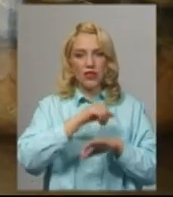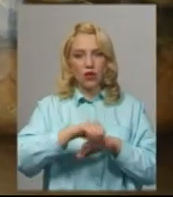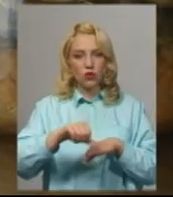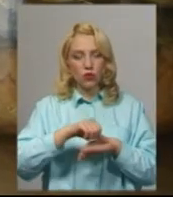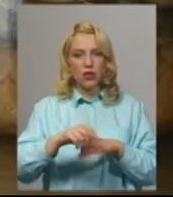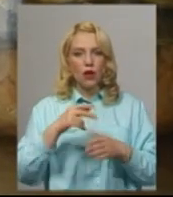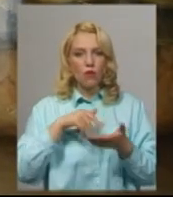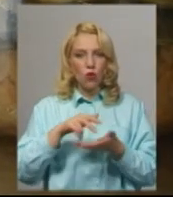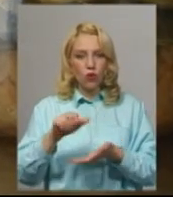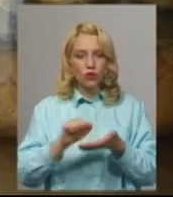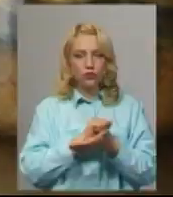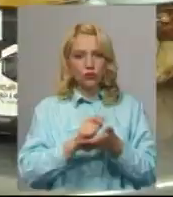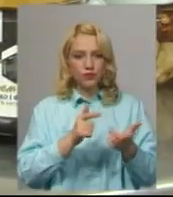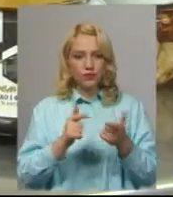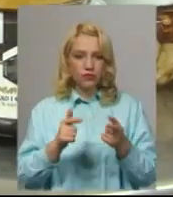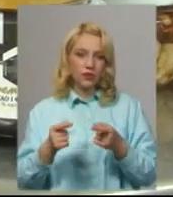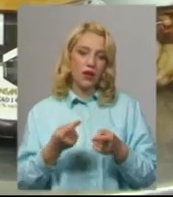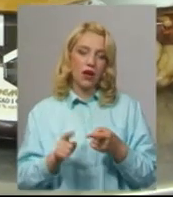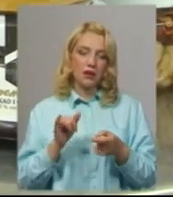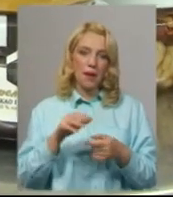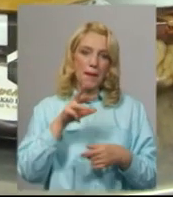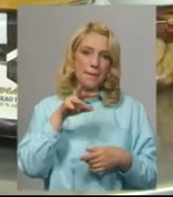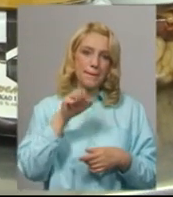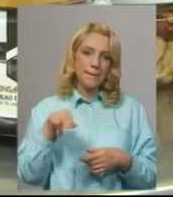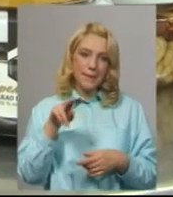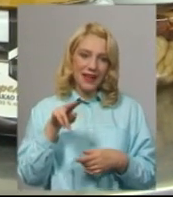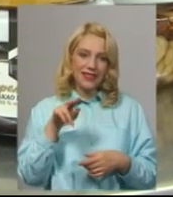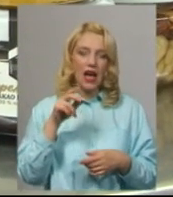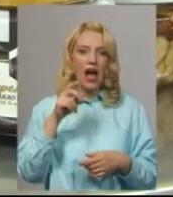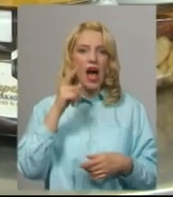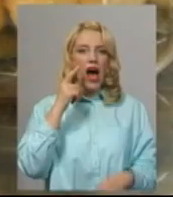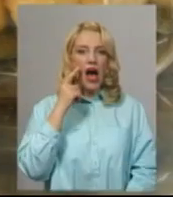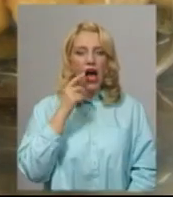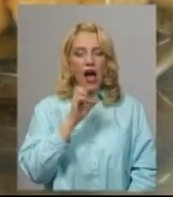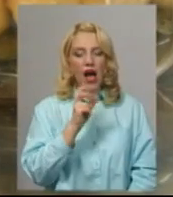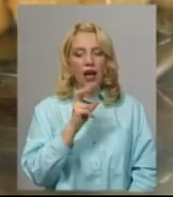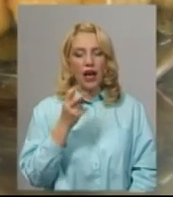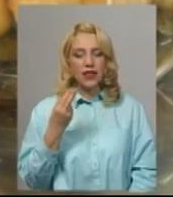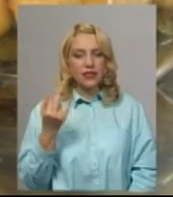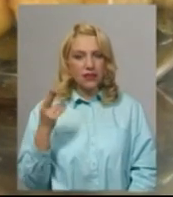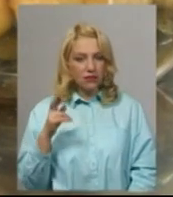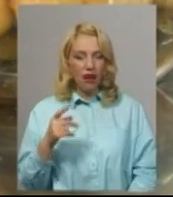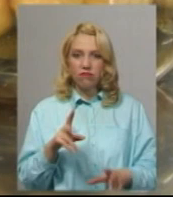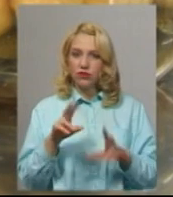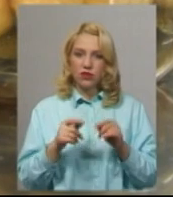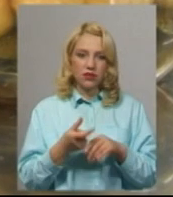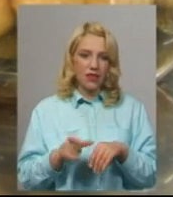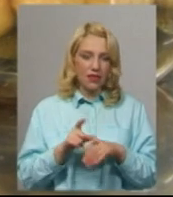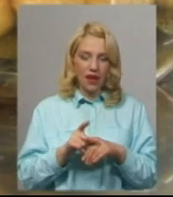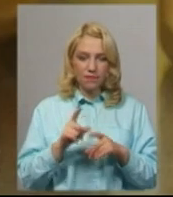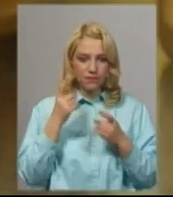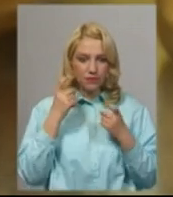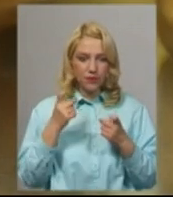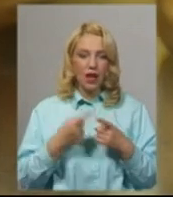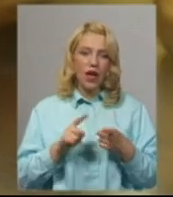Петрик. Додає, для десертів використовують медзакації, бо він не кристалізується. А найбільшим попитом користуються десерти горіхової сорті з п'яти